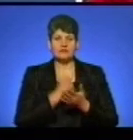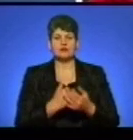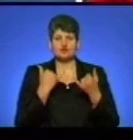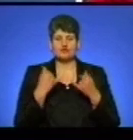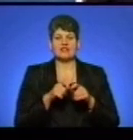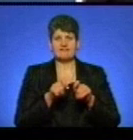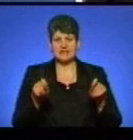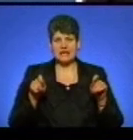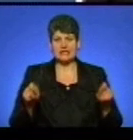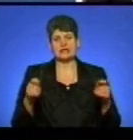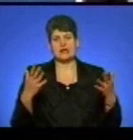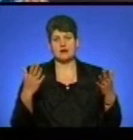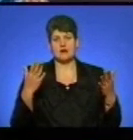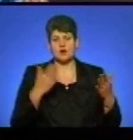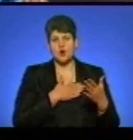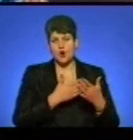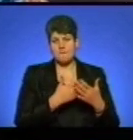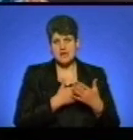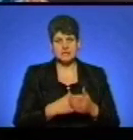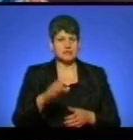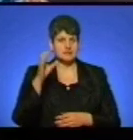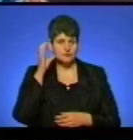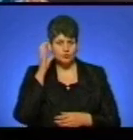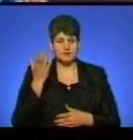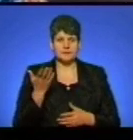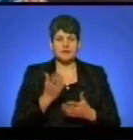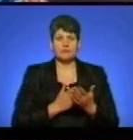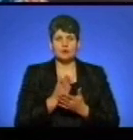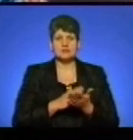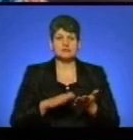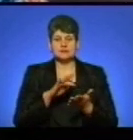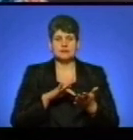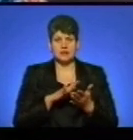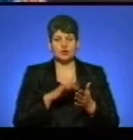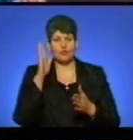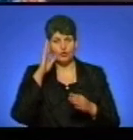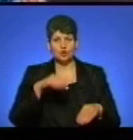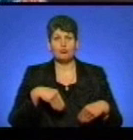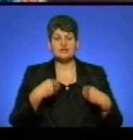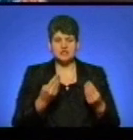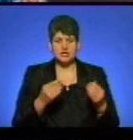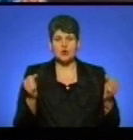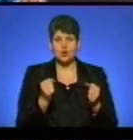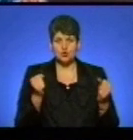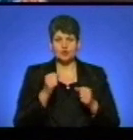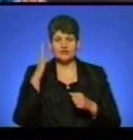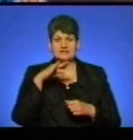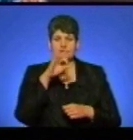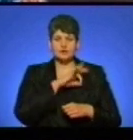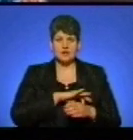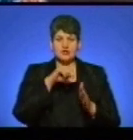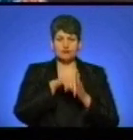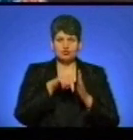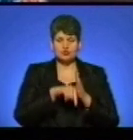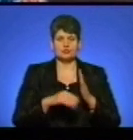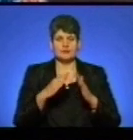відкритих громадських слуханнях. На послі централізованого постачання холодної води з використанням внутрішньобранкових